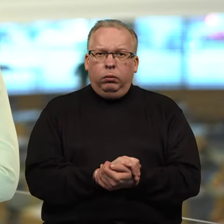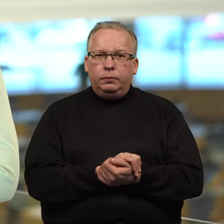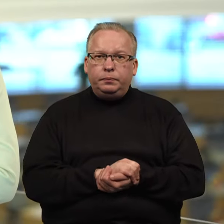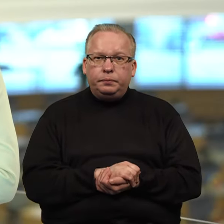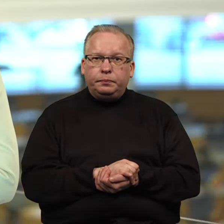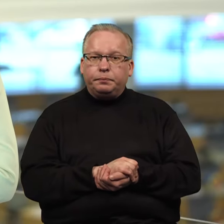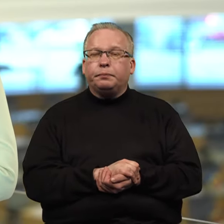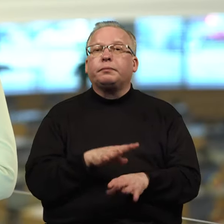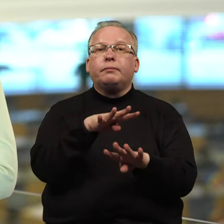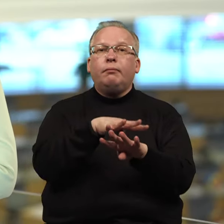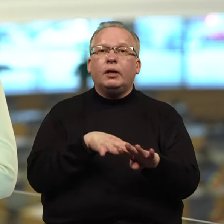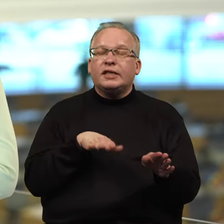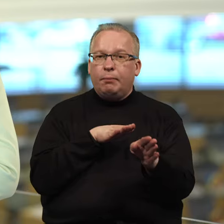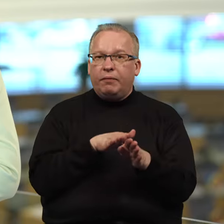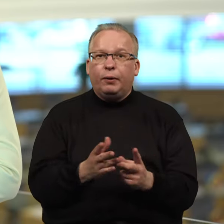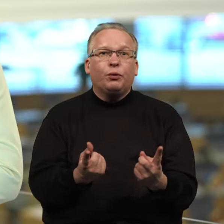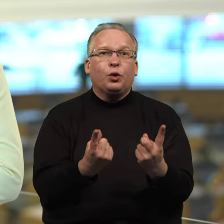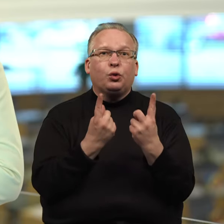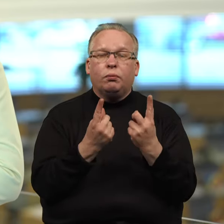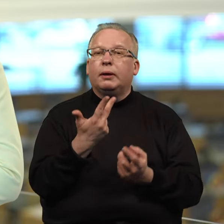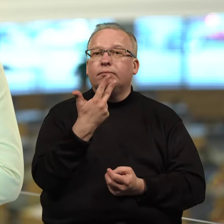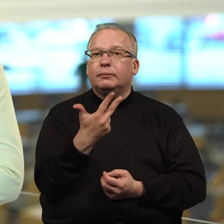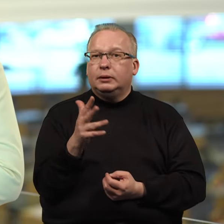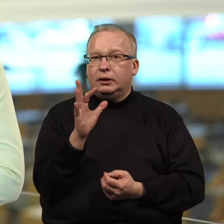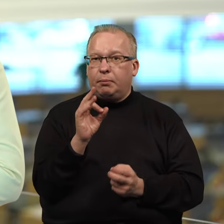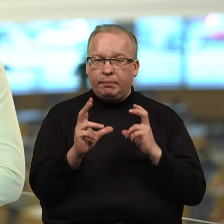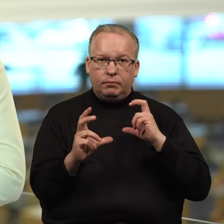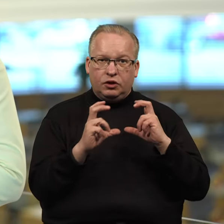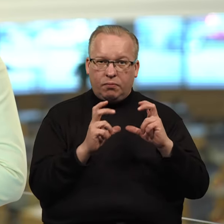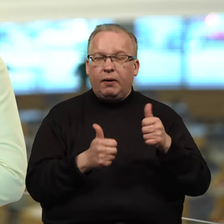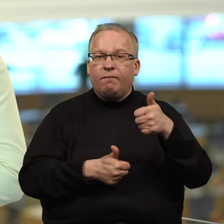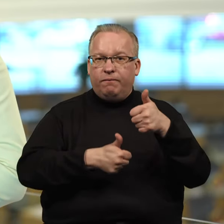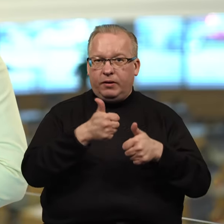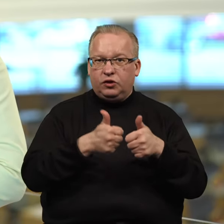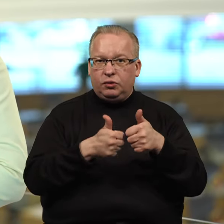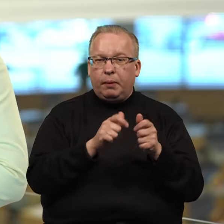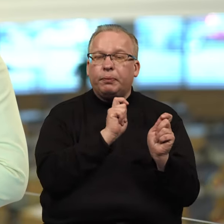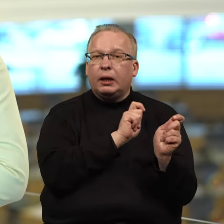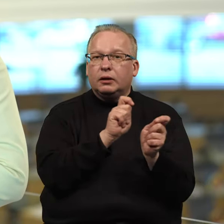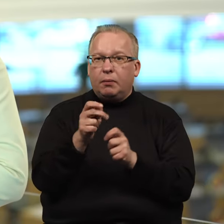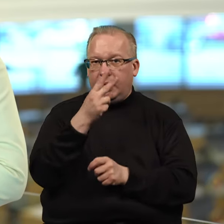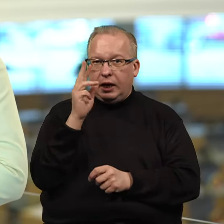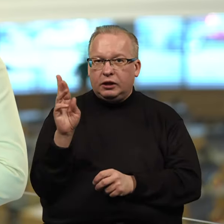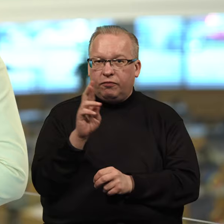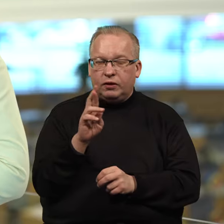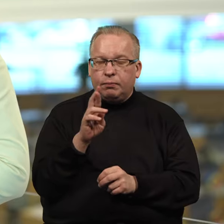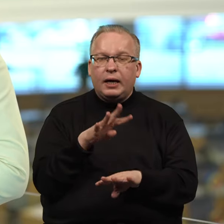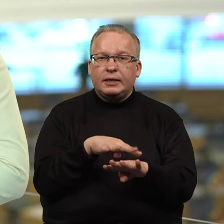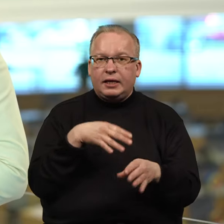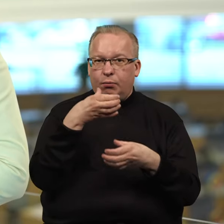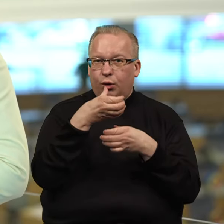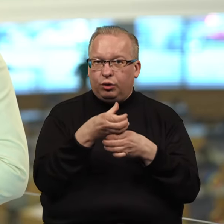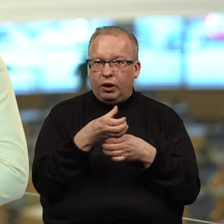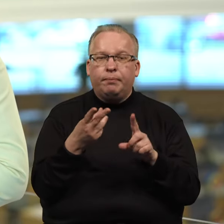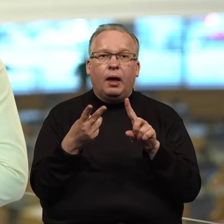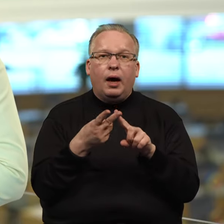Seime vykusiuose jubilėjinėse 30-ose šachmatų varžybose įteikta Lietuvos Respublikos Seimo taurė. Ja